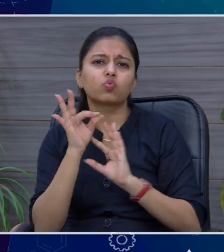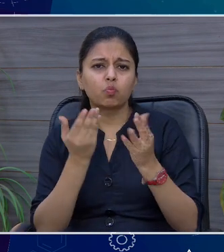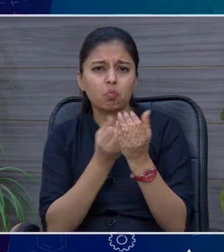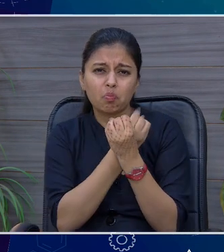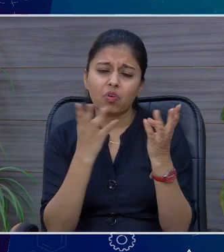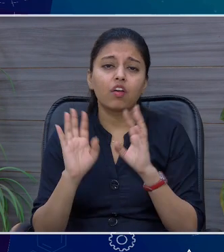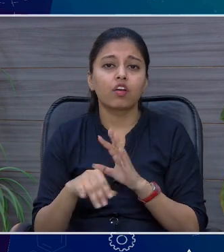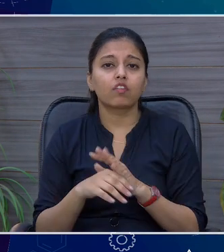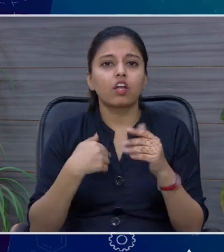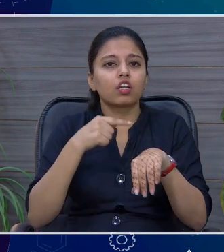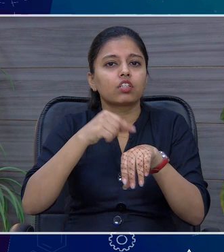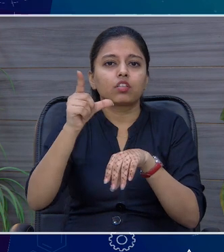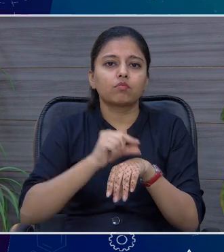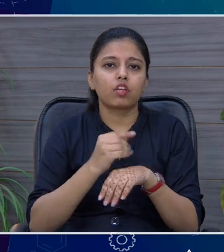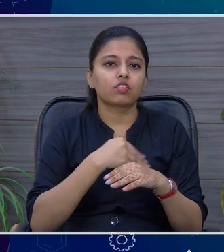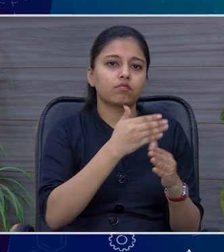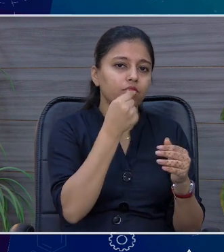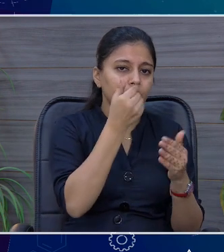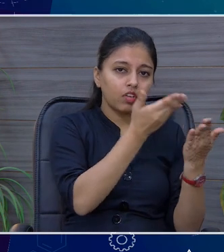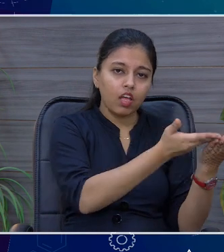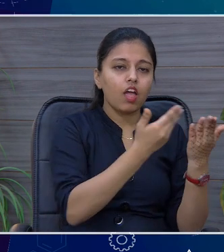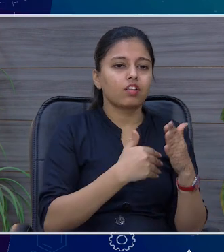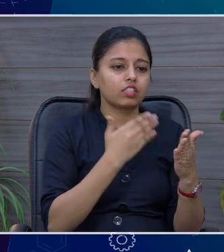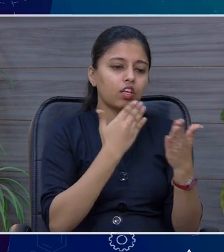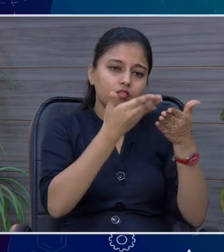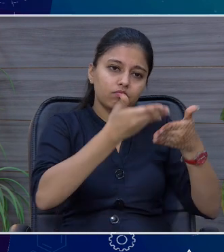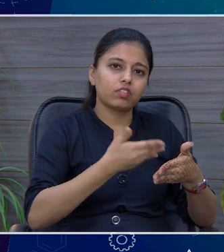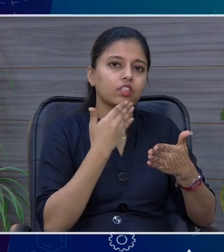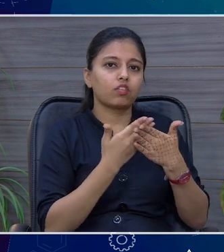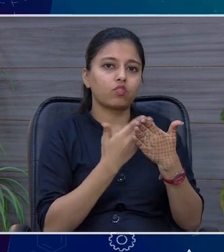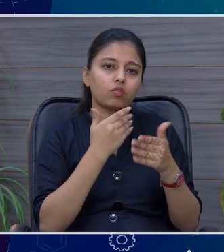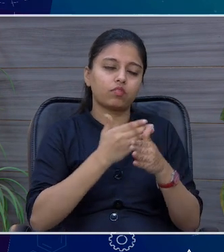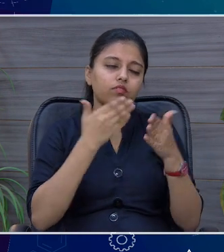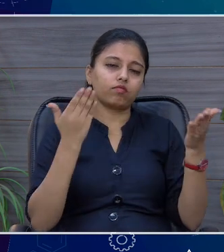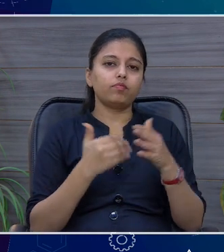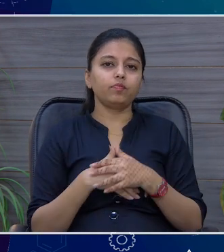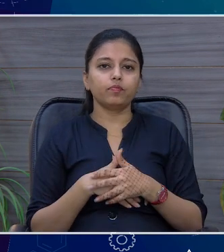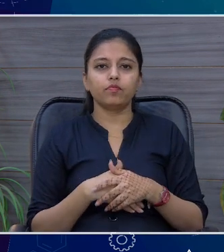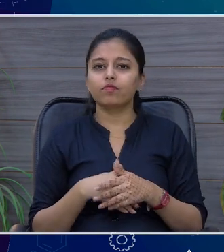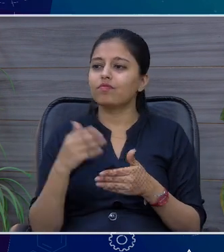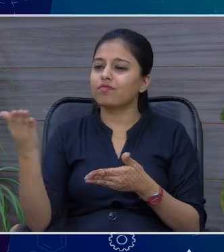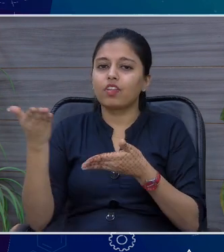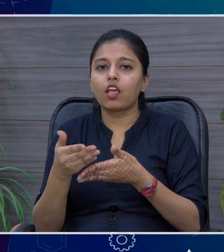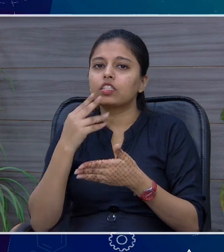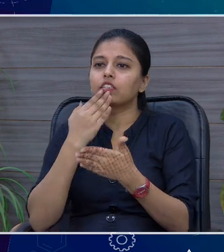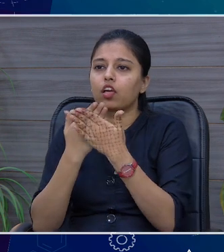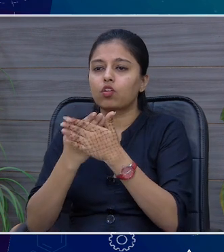और हमेशा UH भाउट एपका बहुत बहुत शकते हैं आभकी बहुत